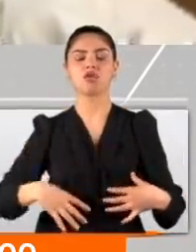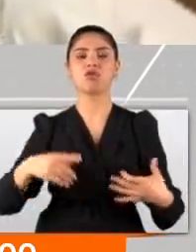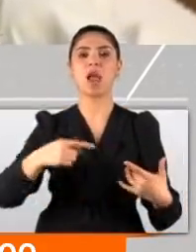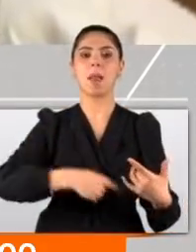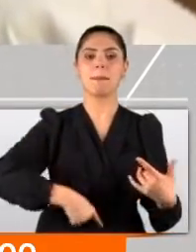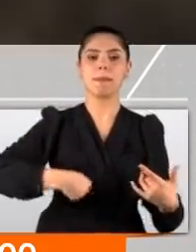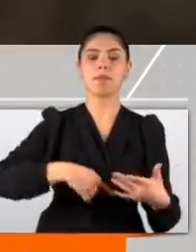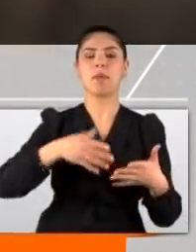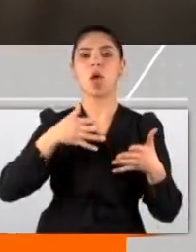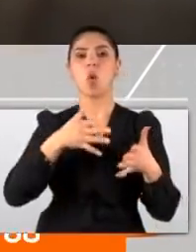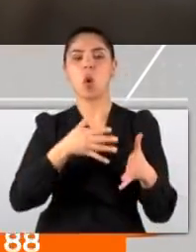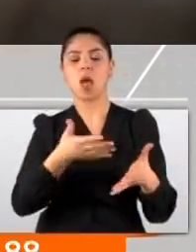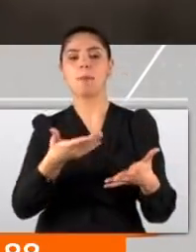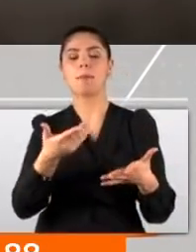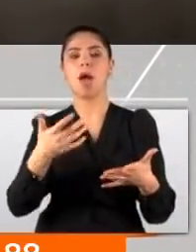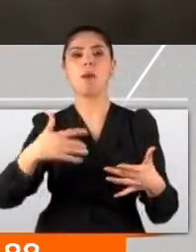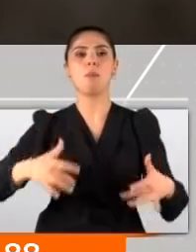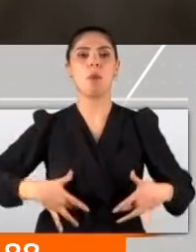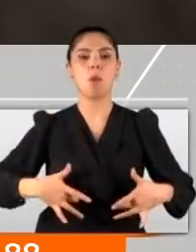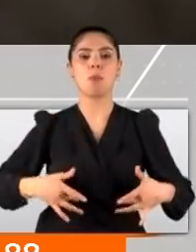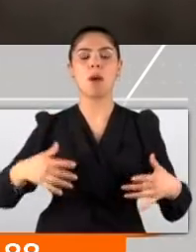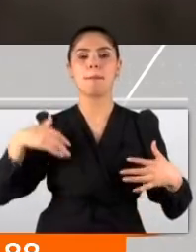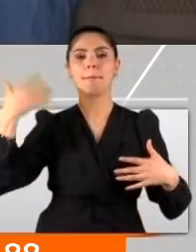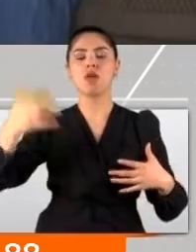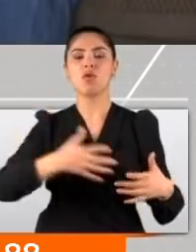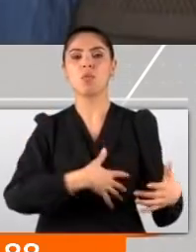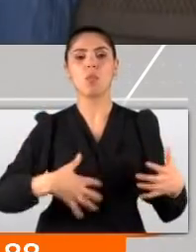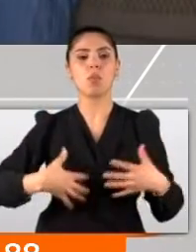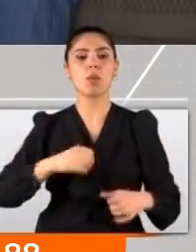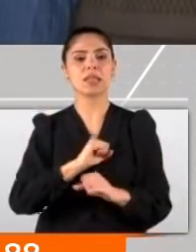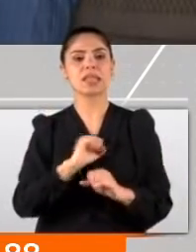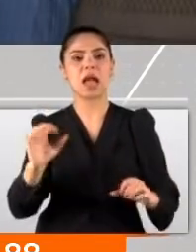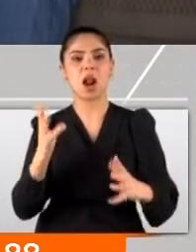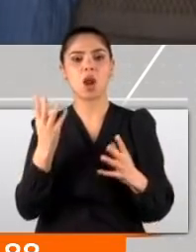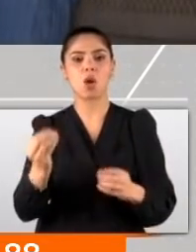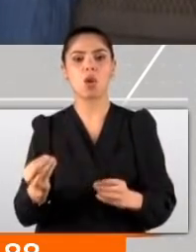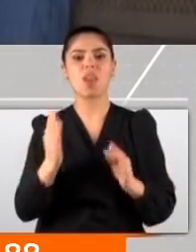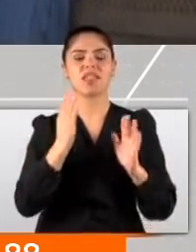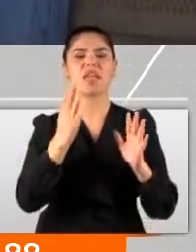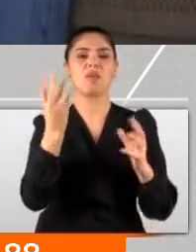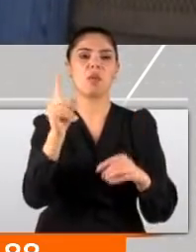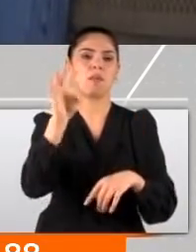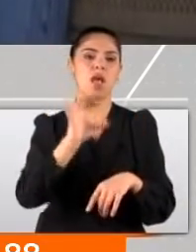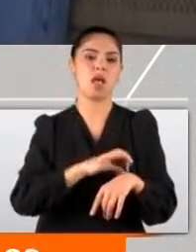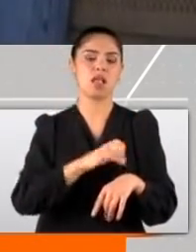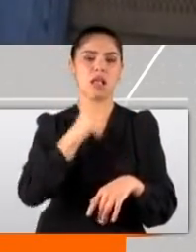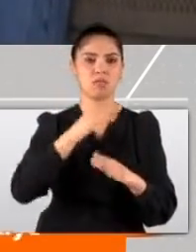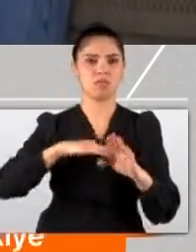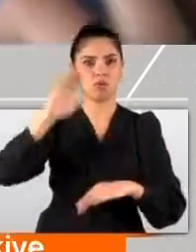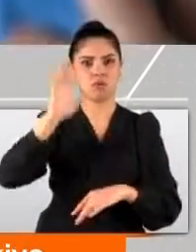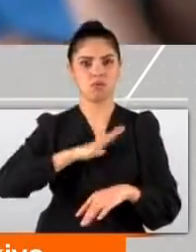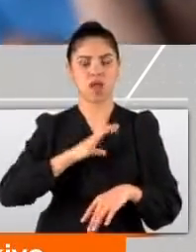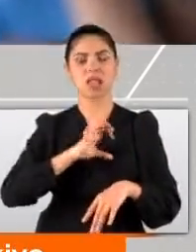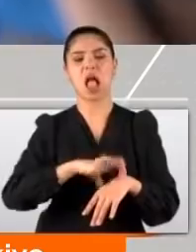sistemi, üreme sistemi, böbrekler ve vücudun diğer organlarına ciddi hasarlar veren kalıtsal bir rahatsızlık. Yaş ilerledikçe